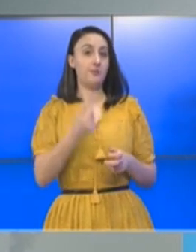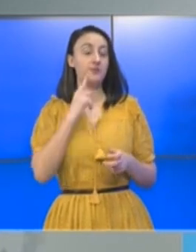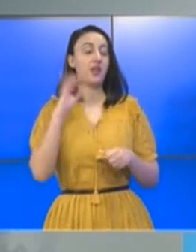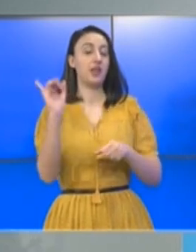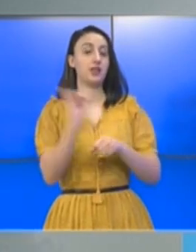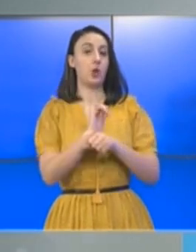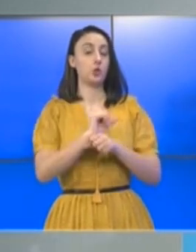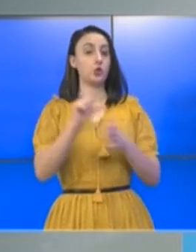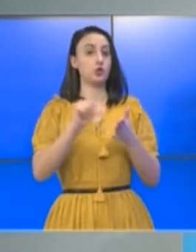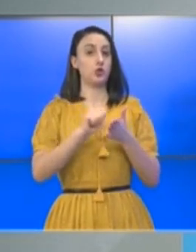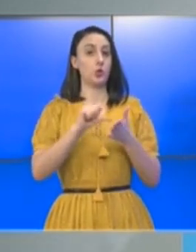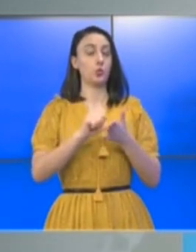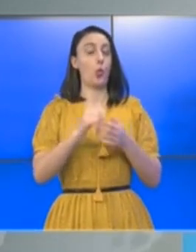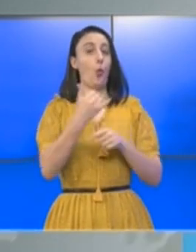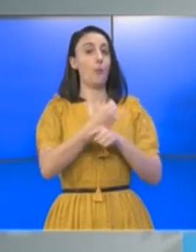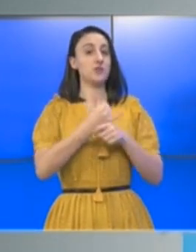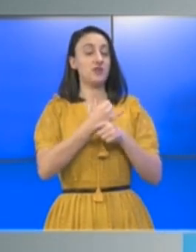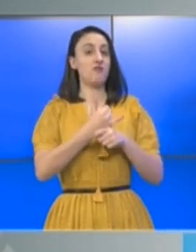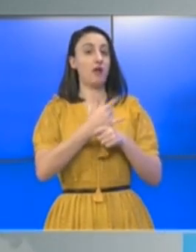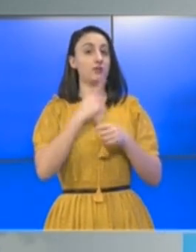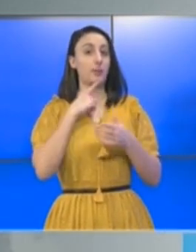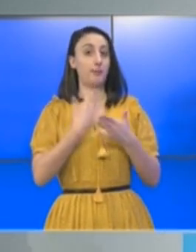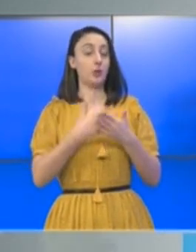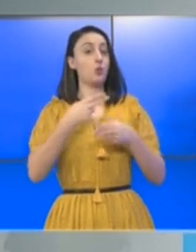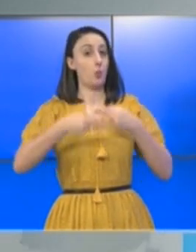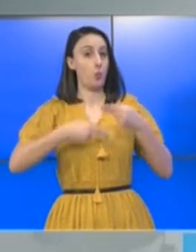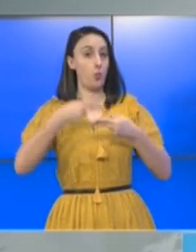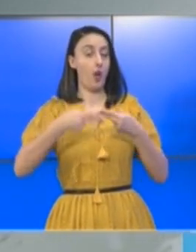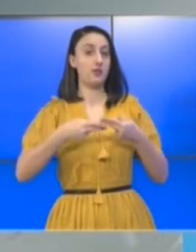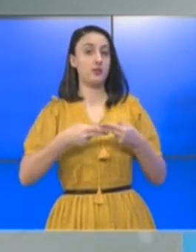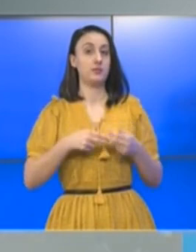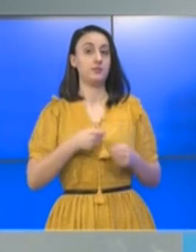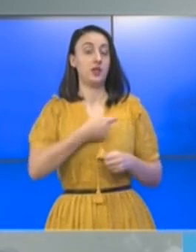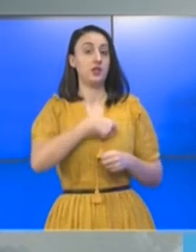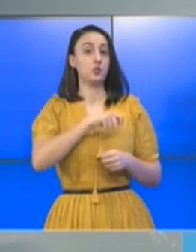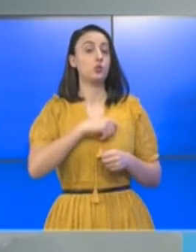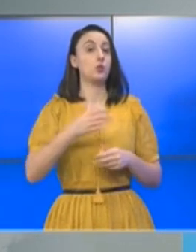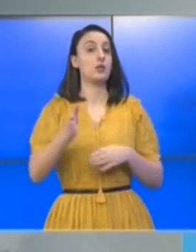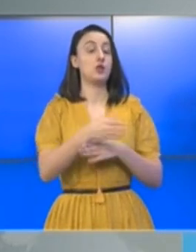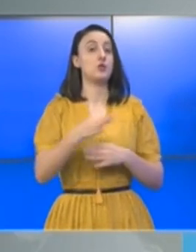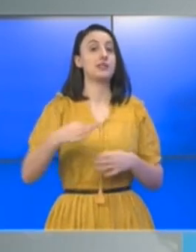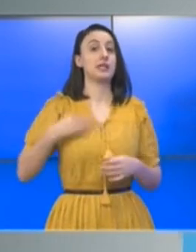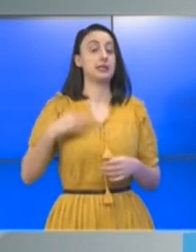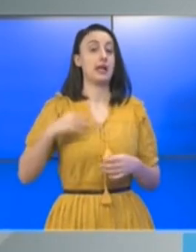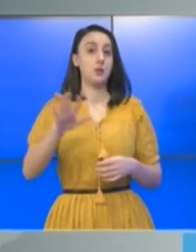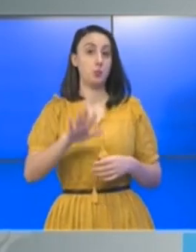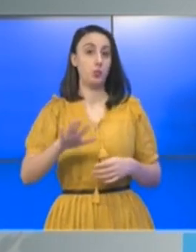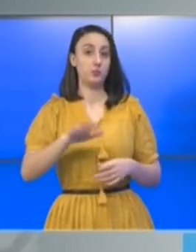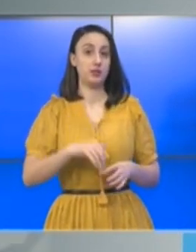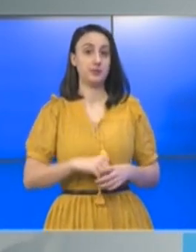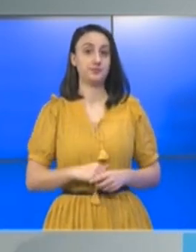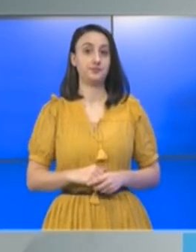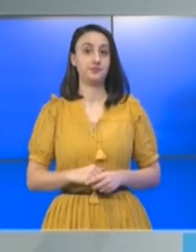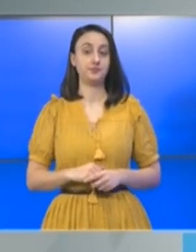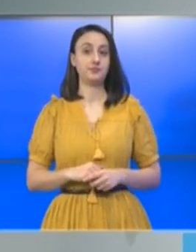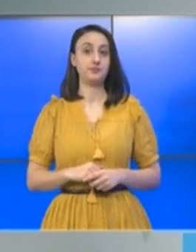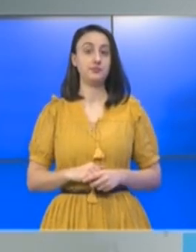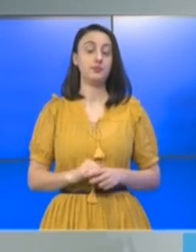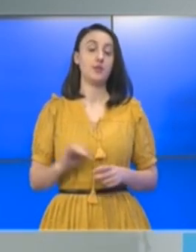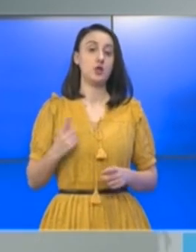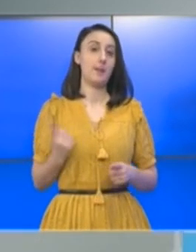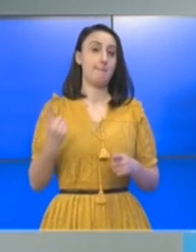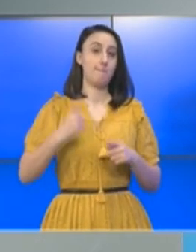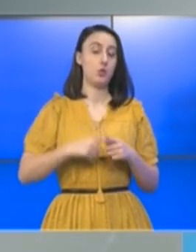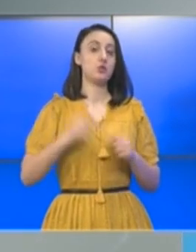Național de Supraveghere și Control al Borilor Transmisibile din cadrul Institutului Național de Sănătate Publică. Și pe